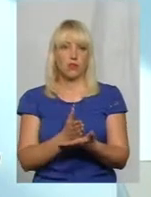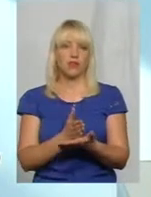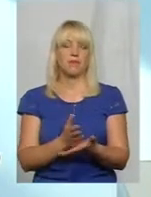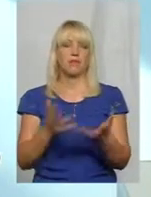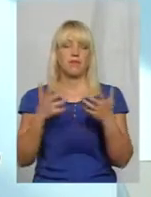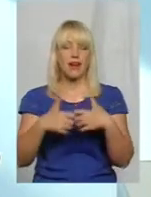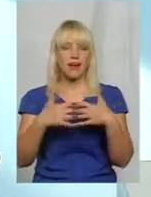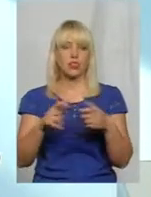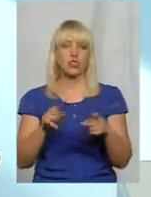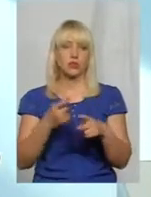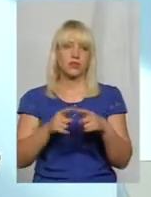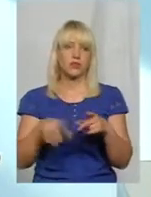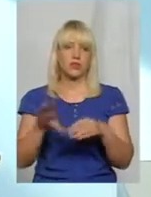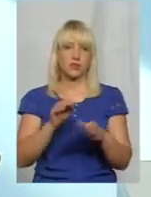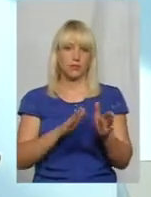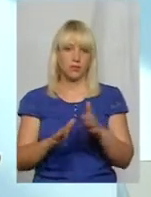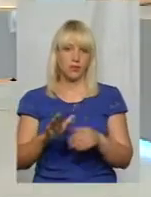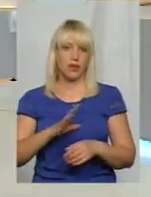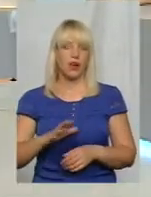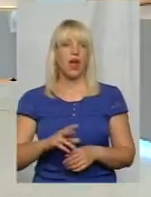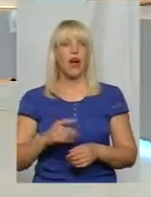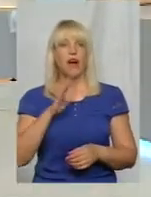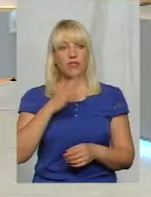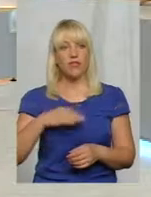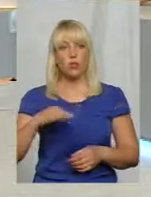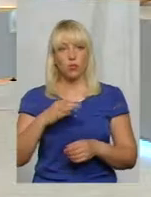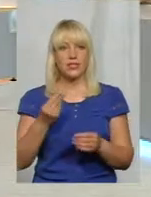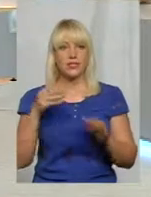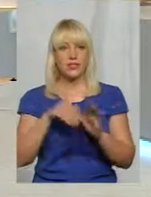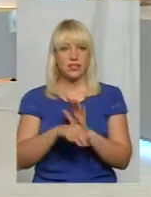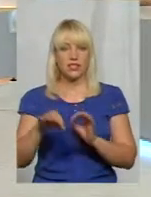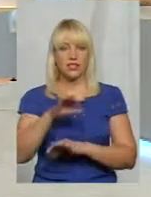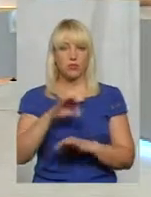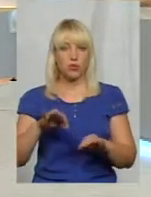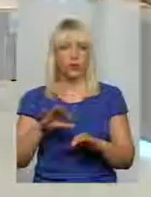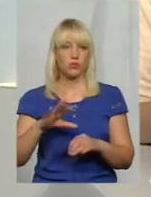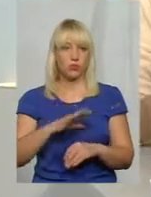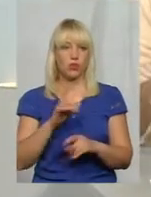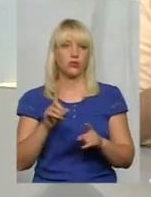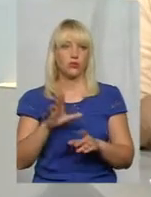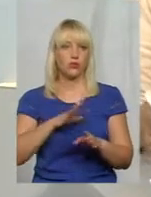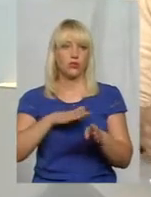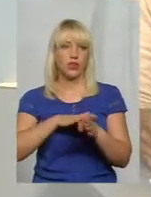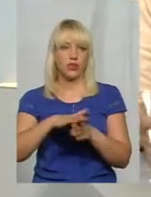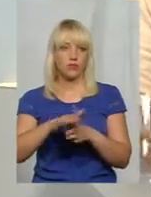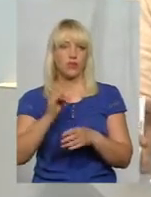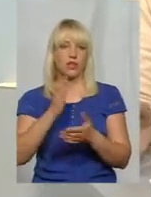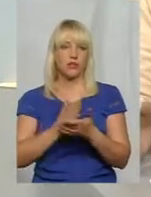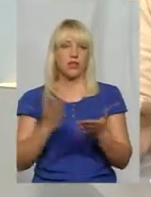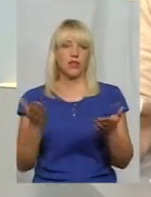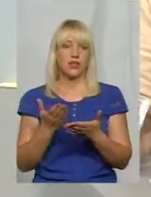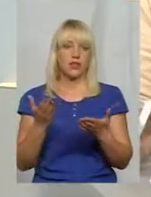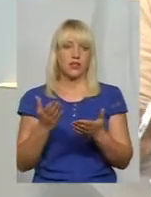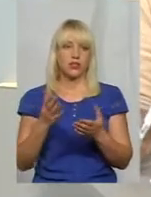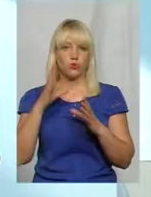механізми, щоб це все призупинити. А в нашій області взагалі були інвестиційні проекти, які були реалізовані і мали якийсь все ж таки